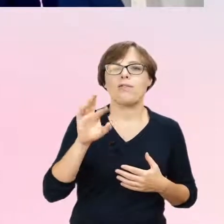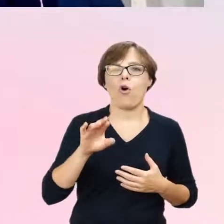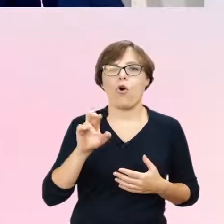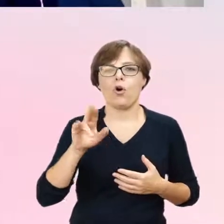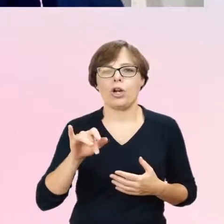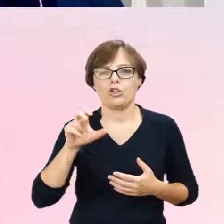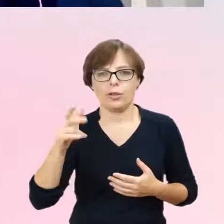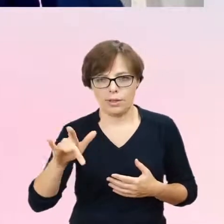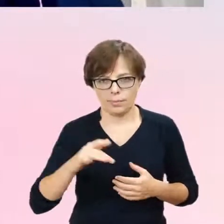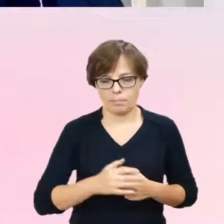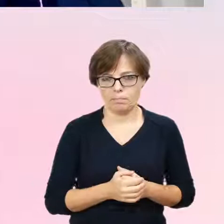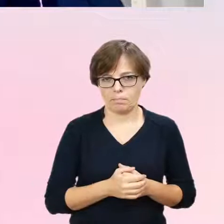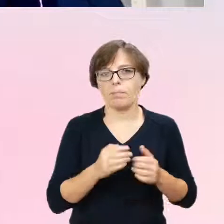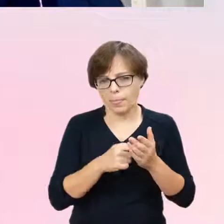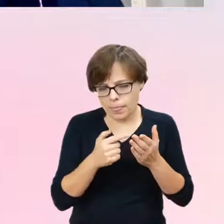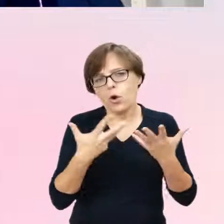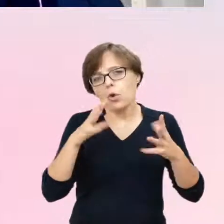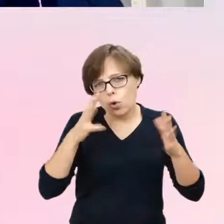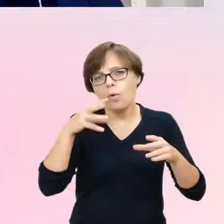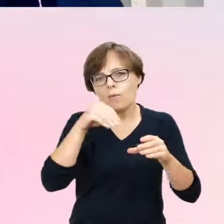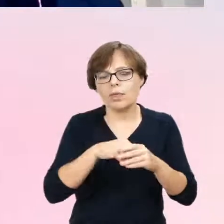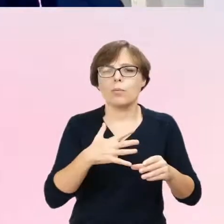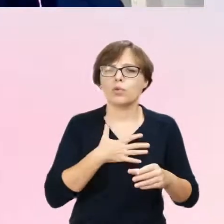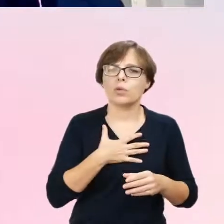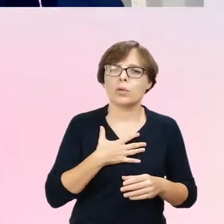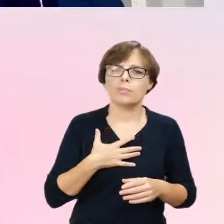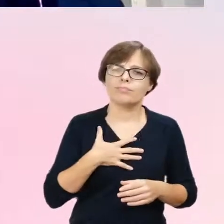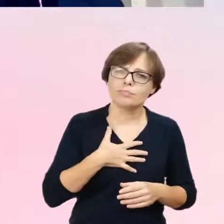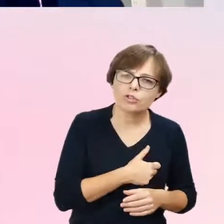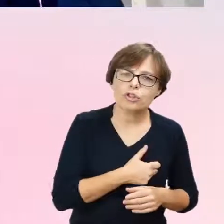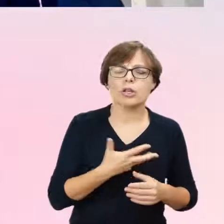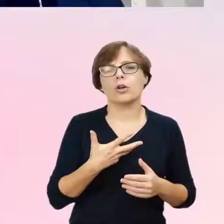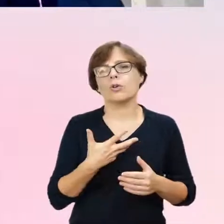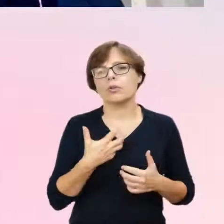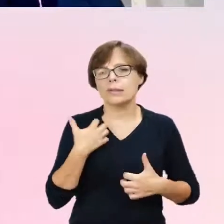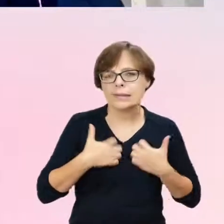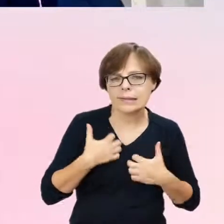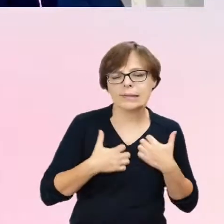To jest właśnie nastrój złości, przykrości, napięcia,